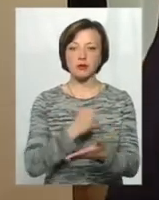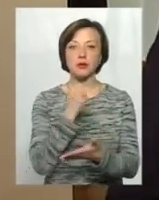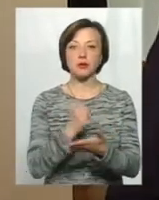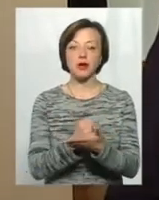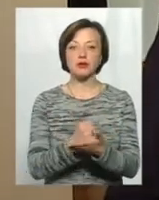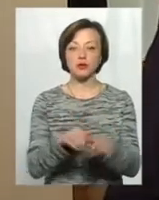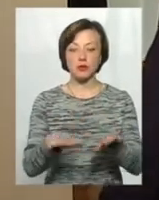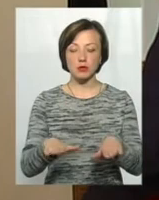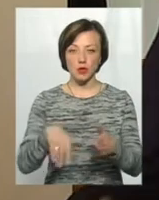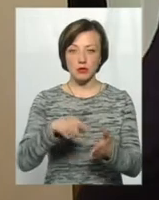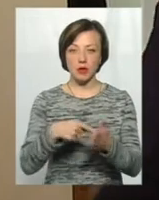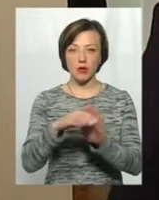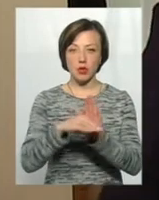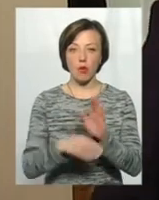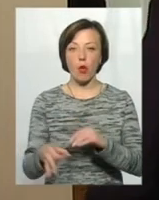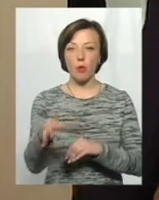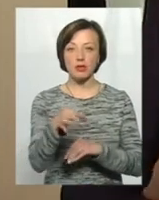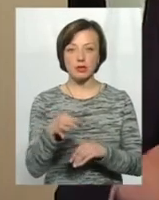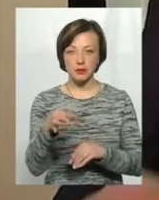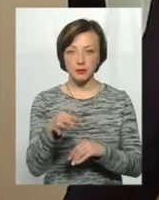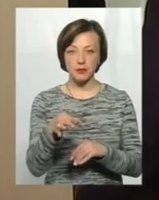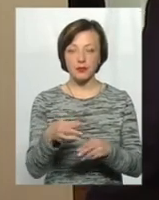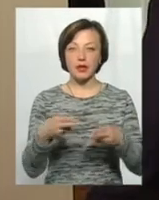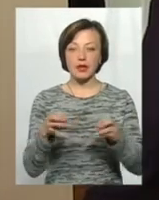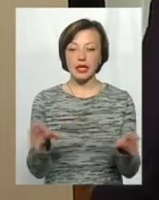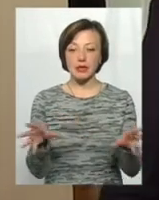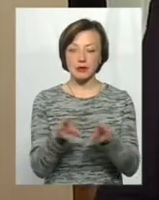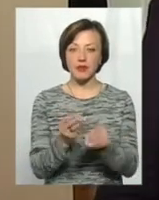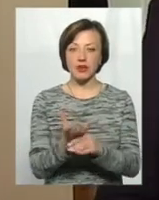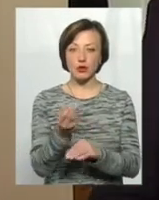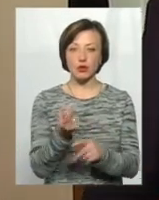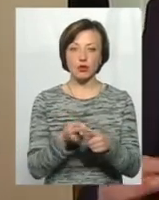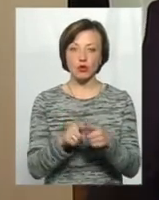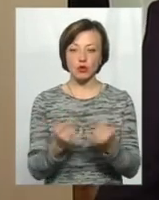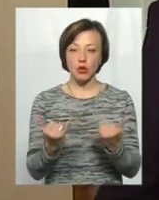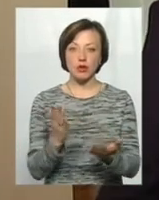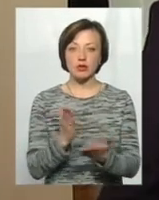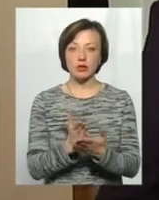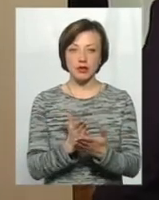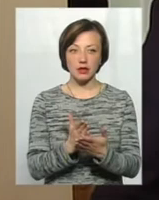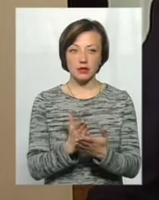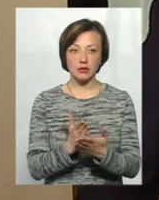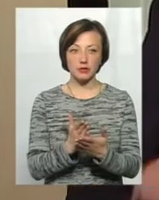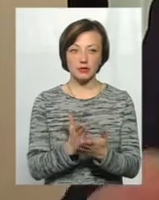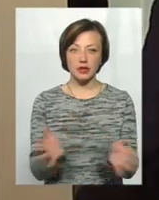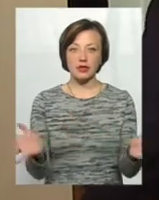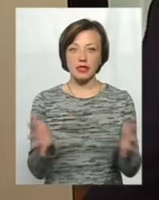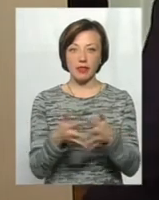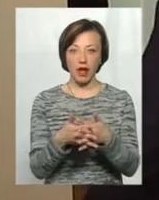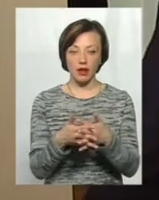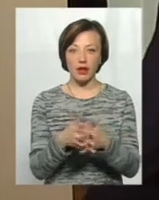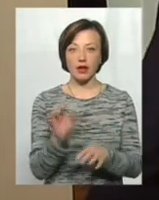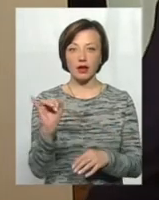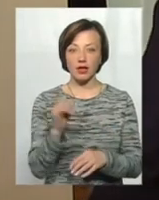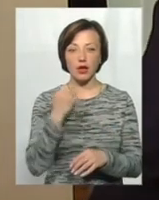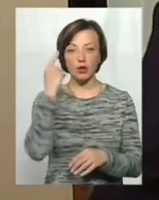муніципальні програми, обласні програми, де співфінансують. Тому в нас сьогодні є тут синергія. І